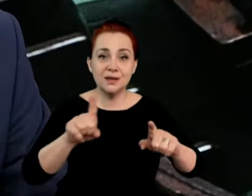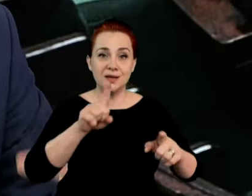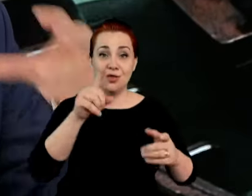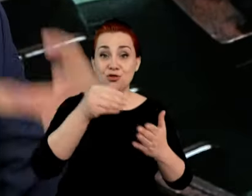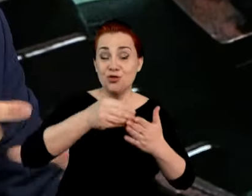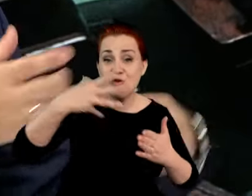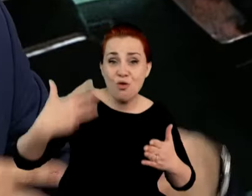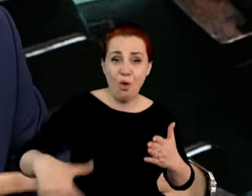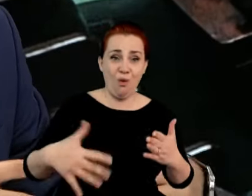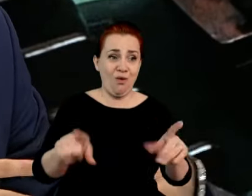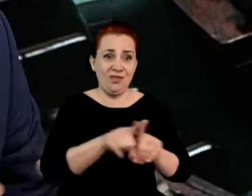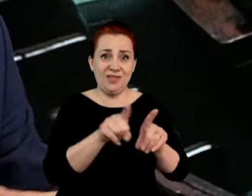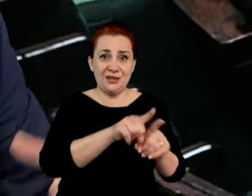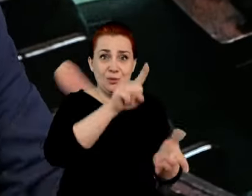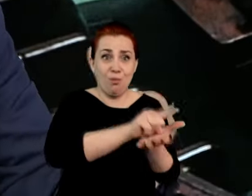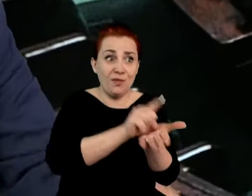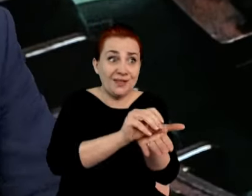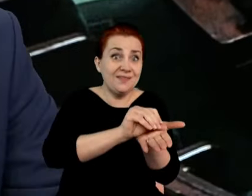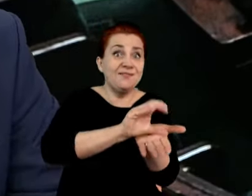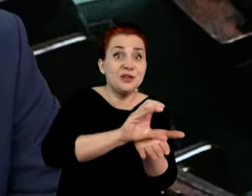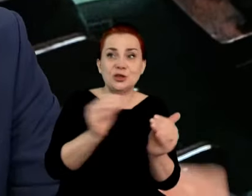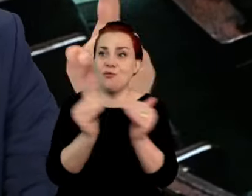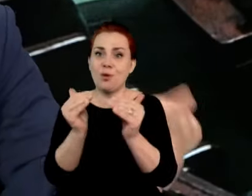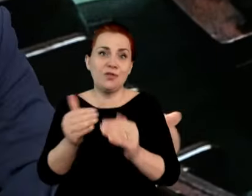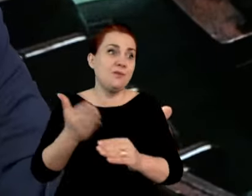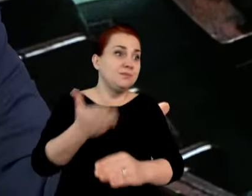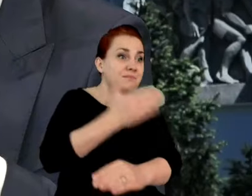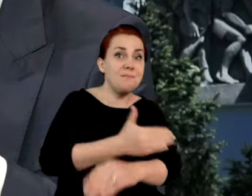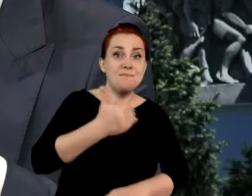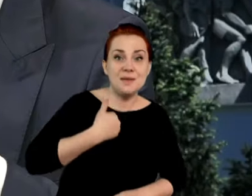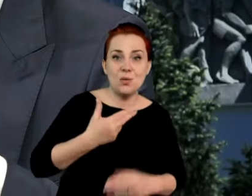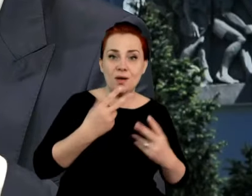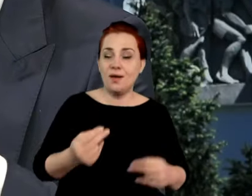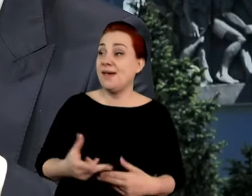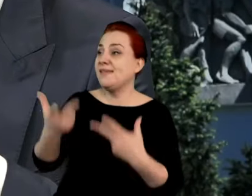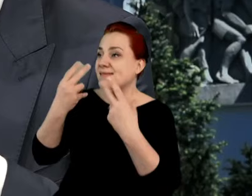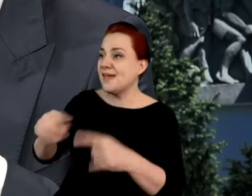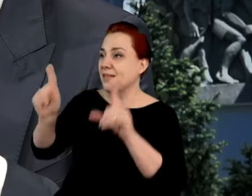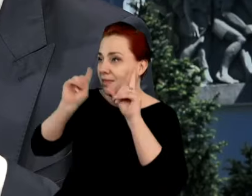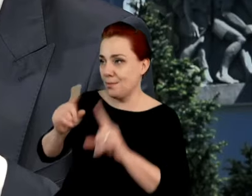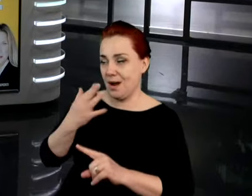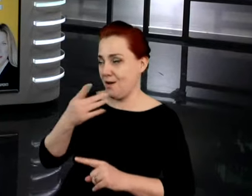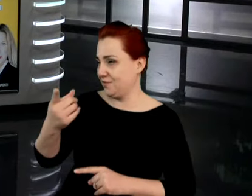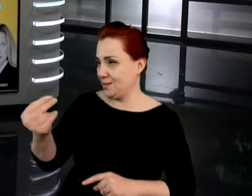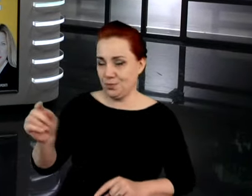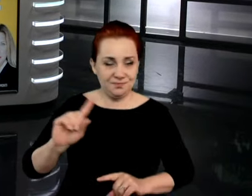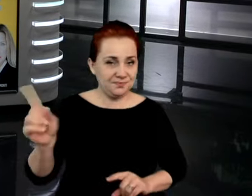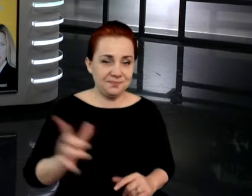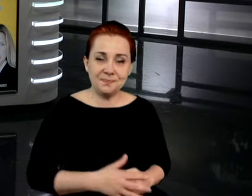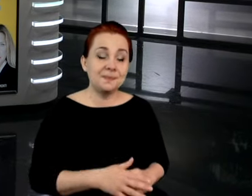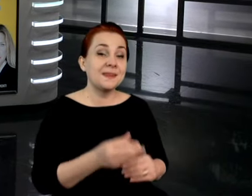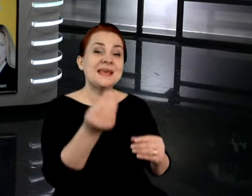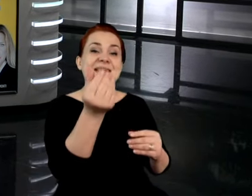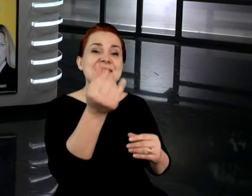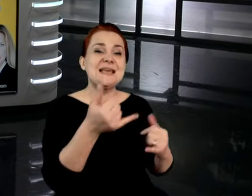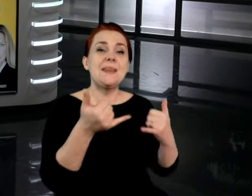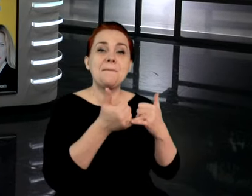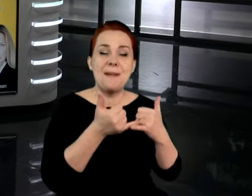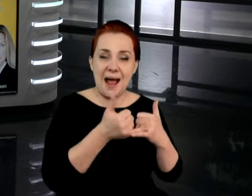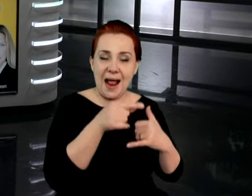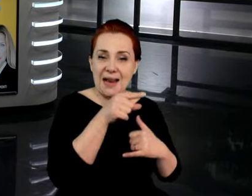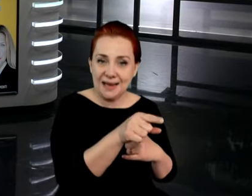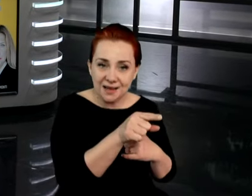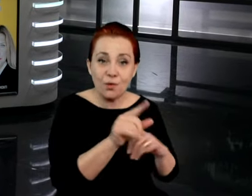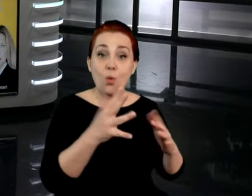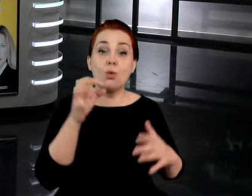wyższe, są wyższe niż były. Nie. Ceny paliw... Pan po prostu mówi nieprawdę w chwili. Ceny paliw, ceny paliw na